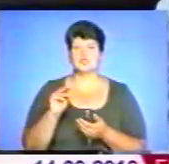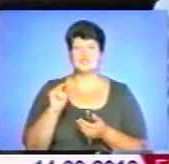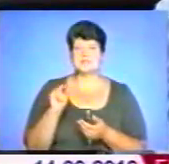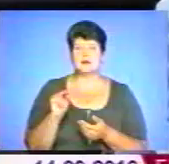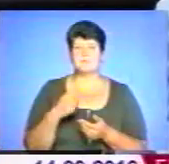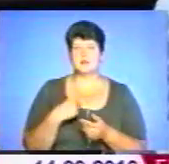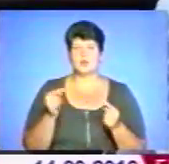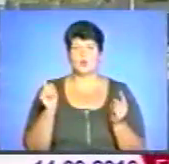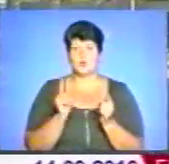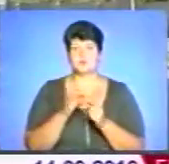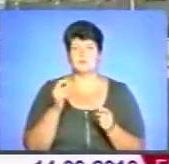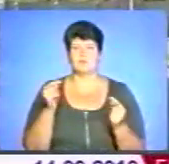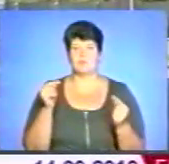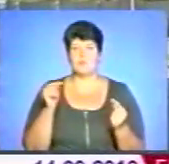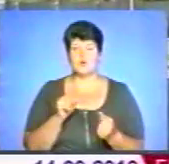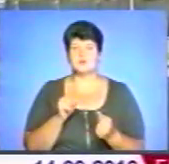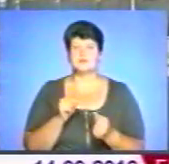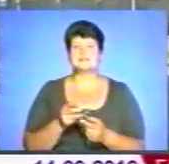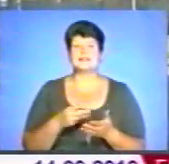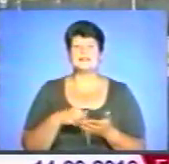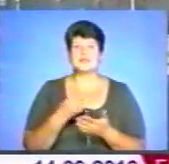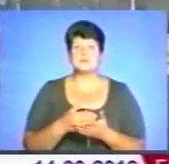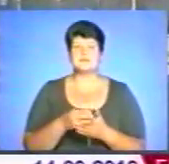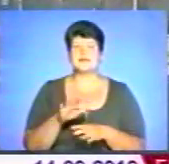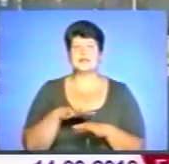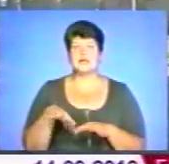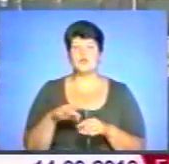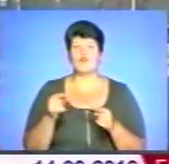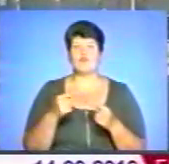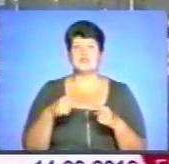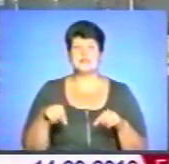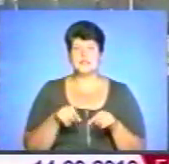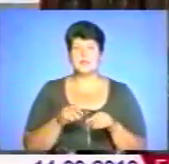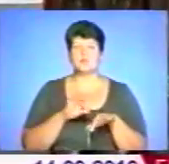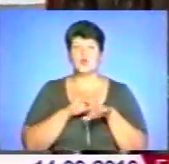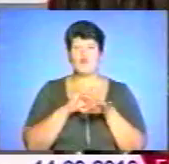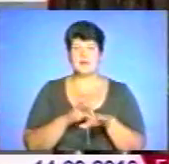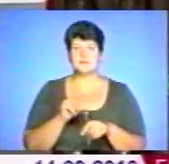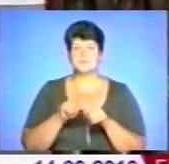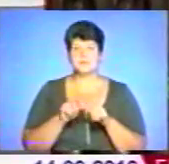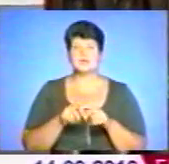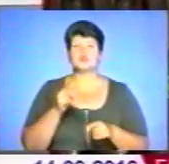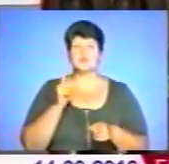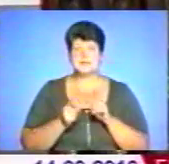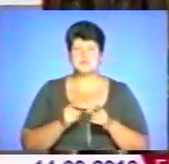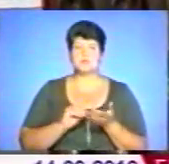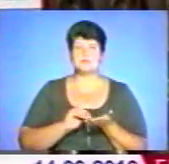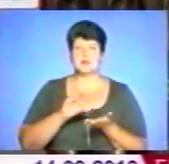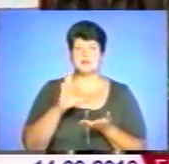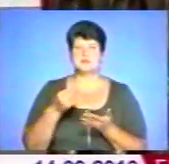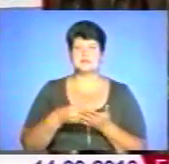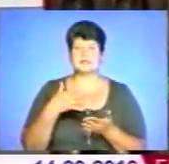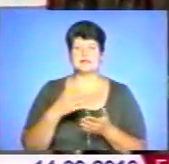Ми проти. За даними територіального відділення проведено моніторинг і встановлено, що дійсно підвищили ціни на ринку